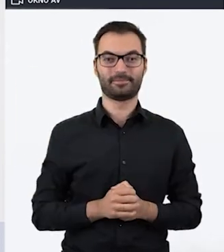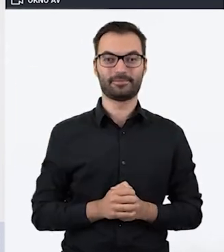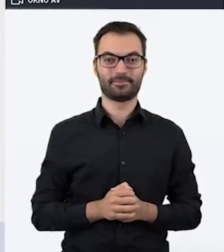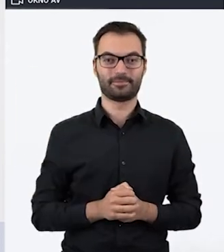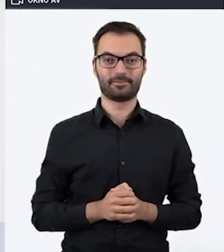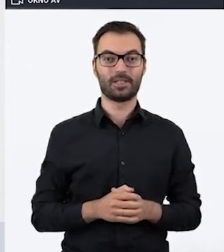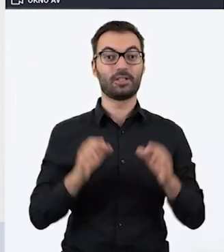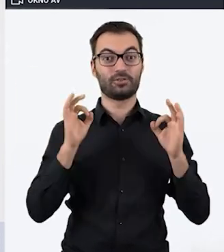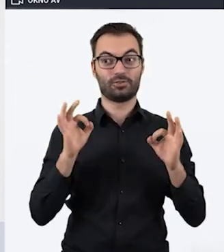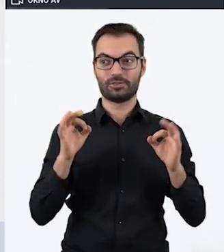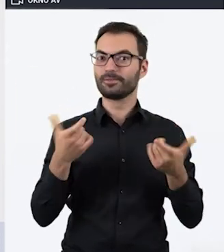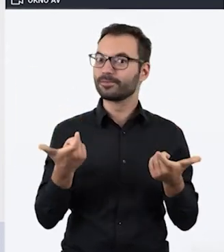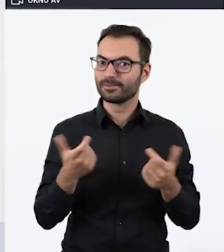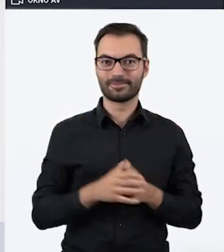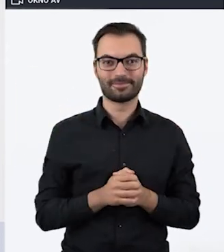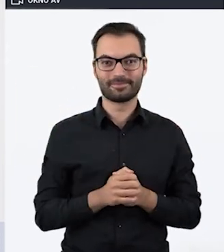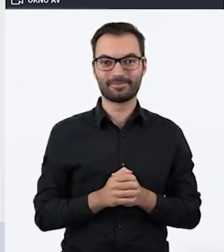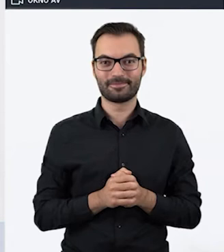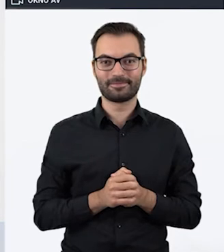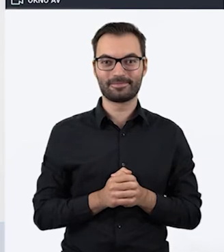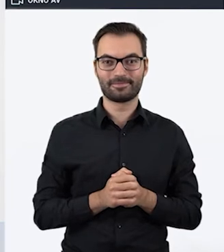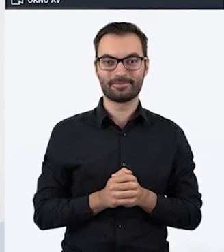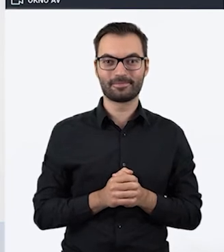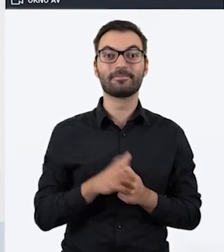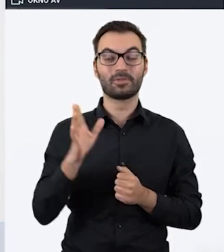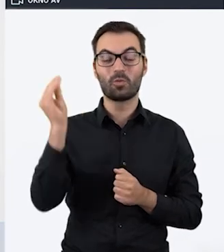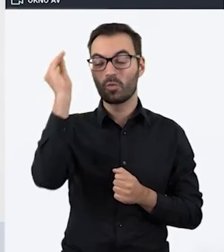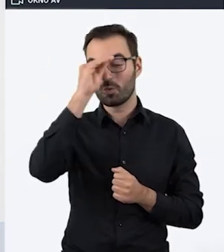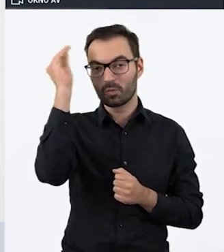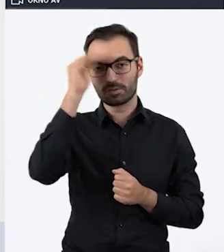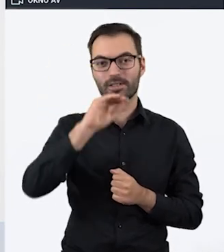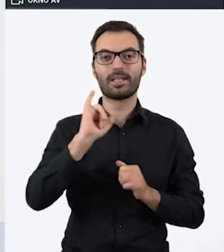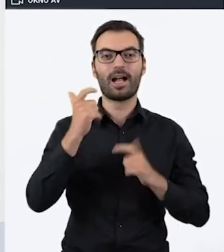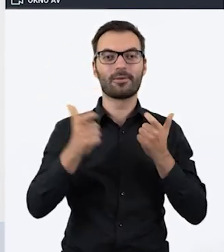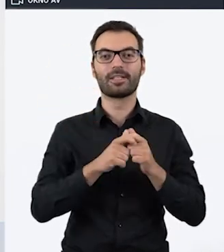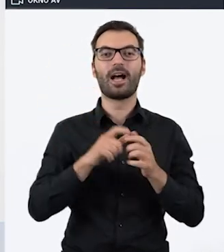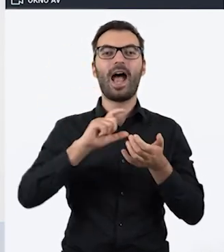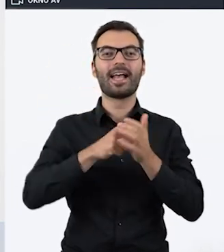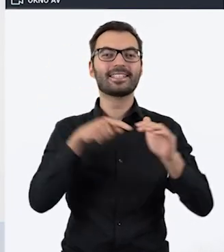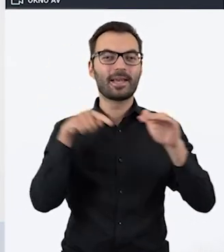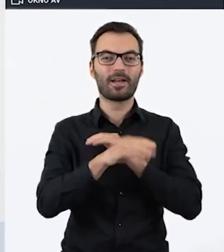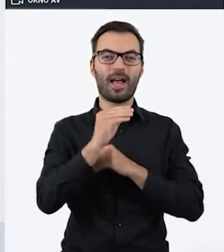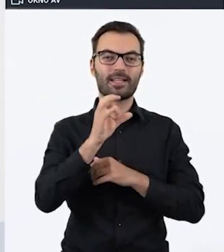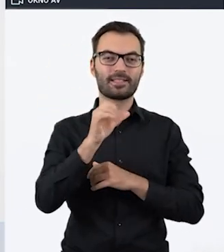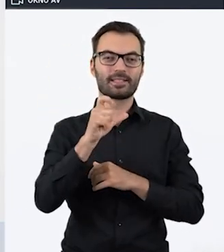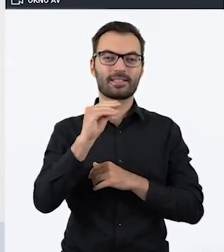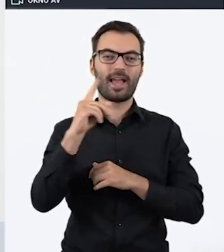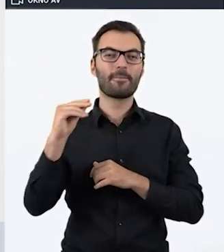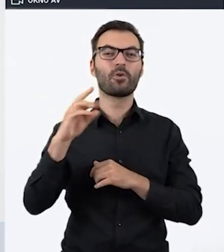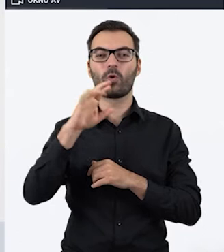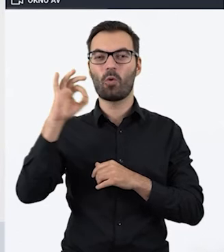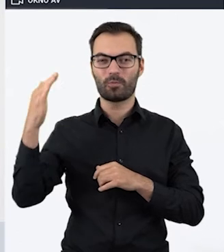Dzisiejszego wieczoru będziemy uczyć się o tym, jak robić Escape Room w bibliotece.